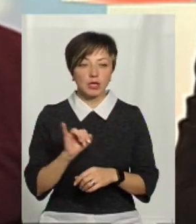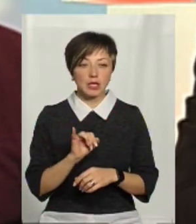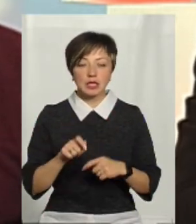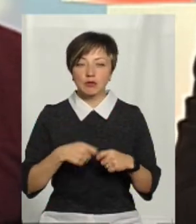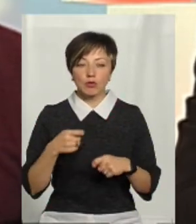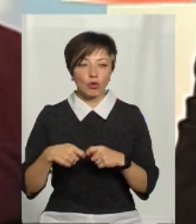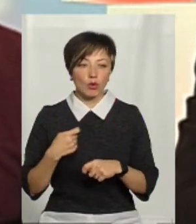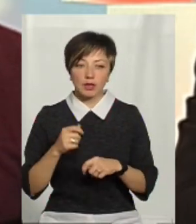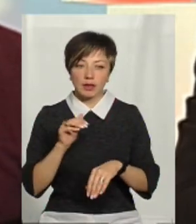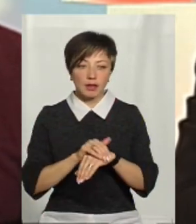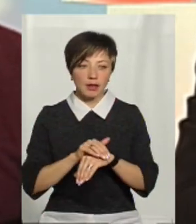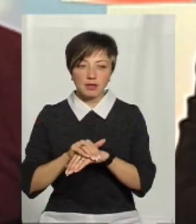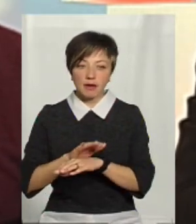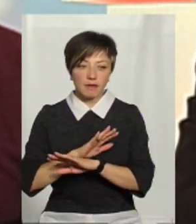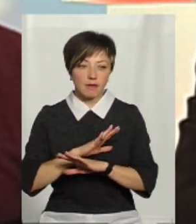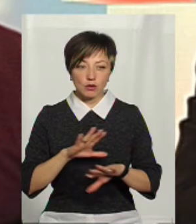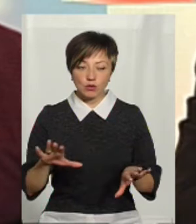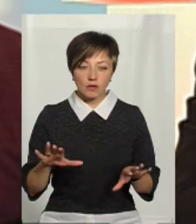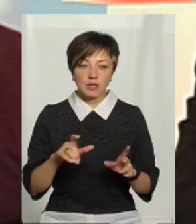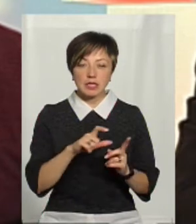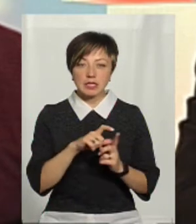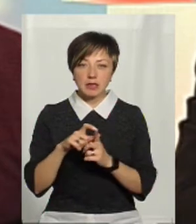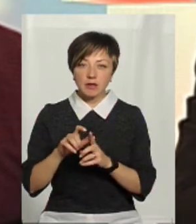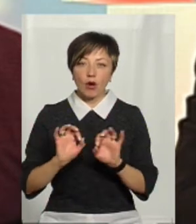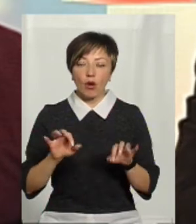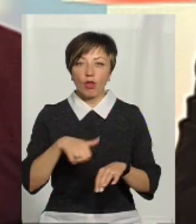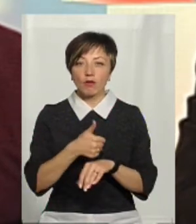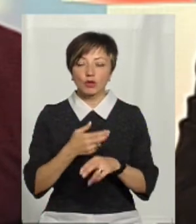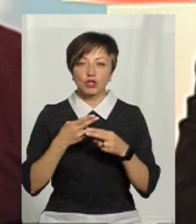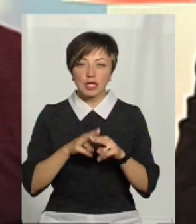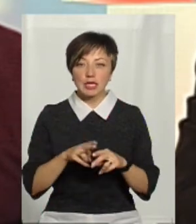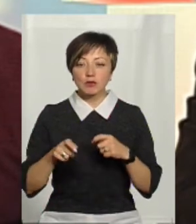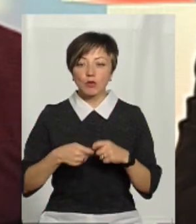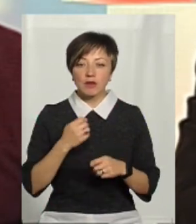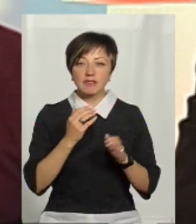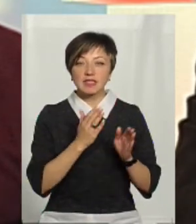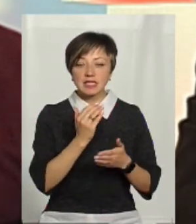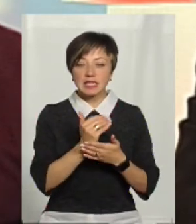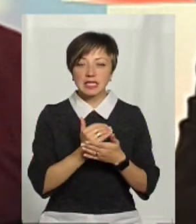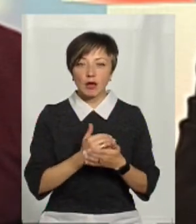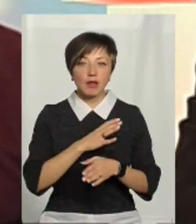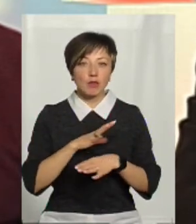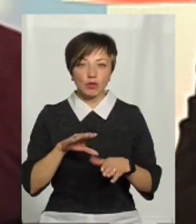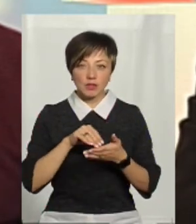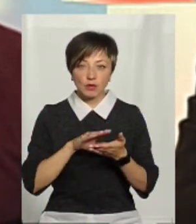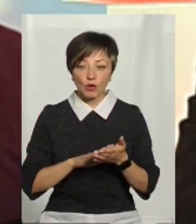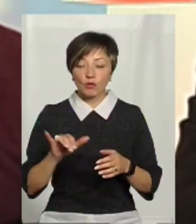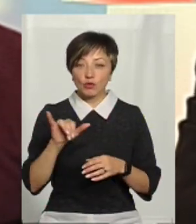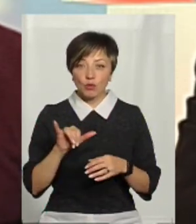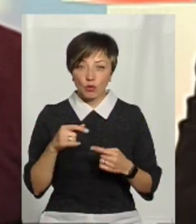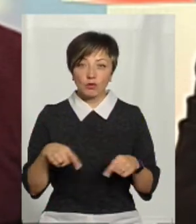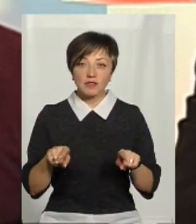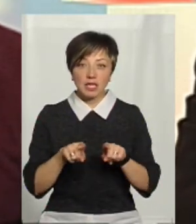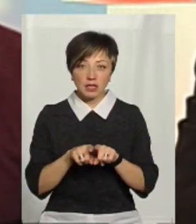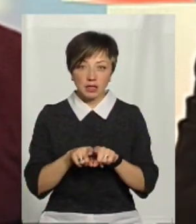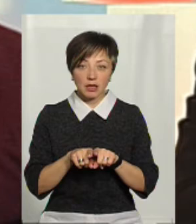збоїв там не зафіксовано. І, зі слів головного інженера, збоїв в системі не було зафіксовано, те, що він знає. Ну, в суботу все